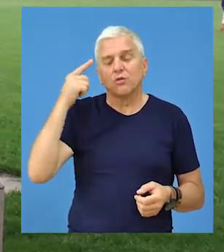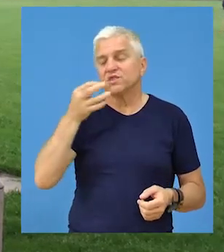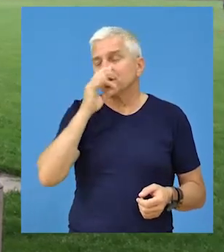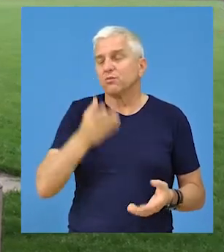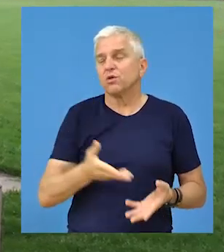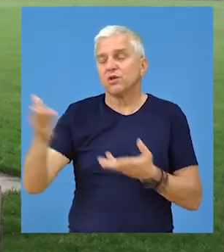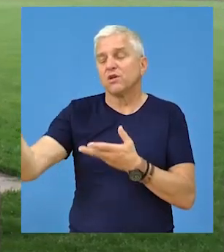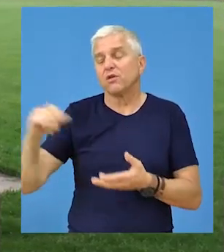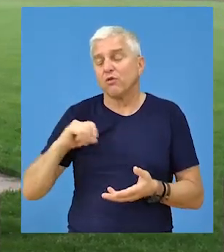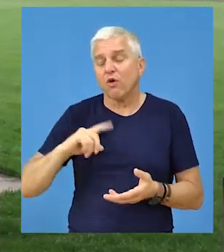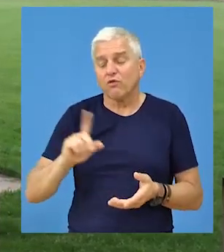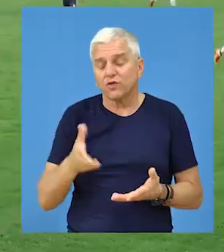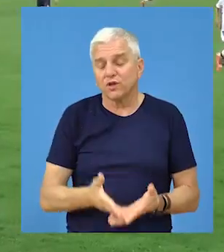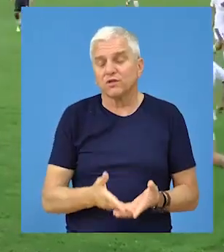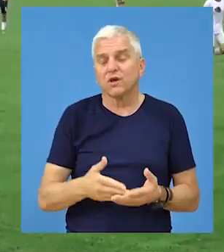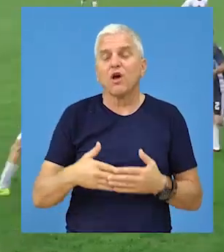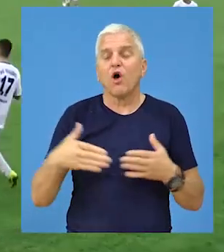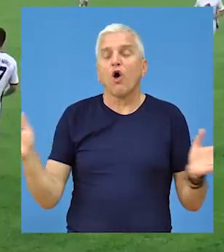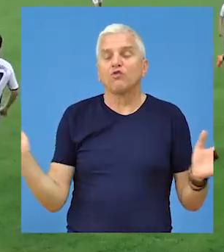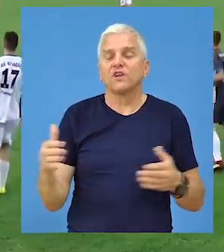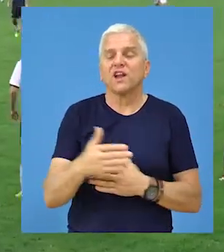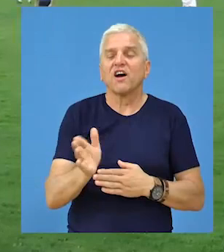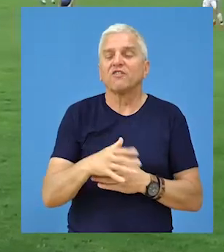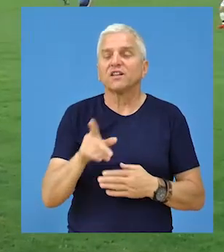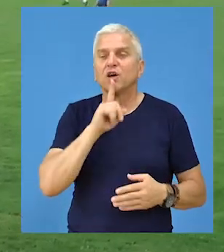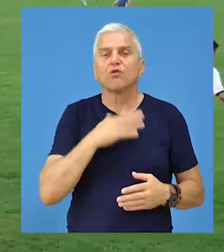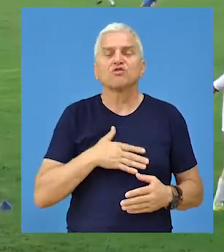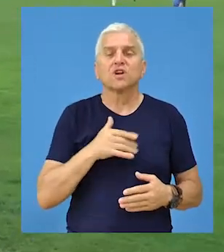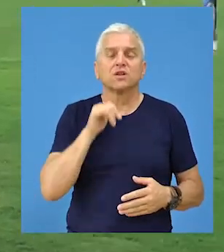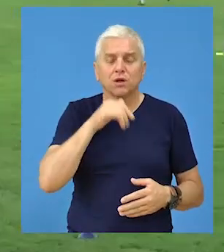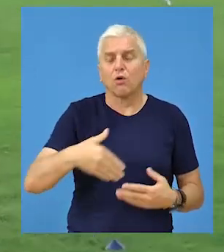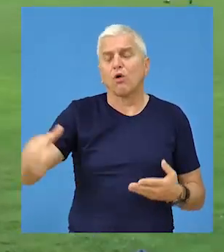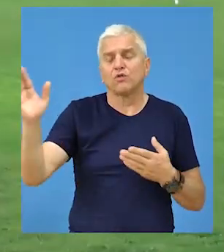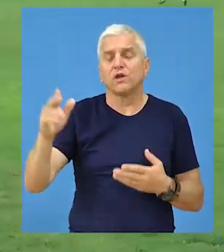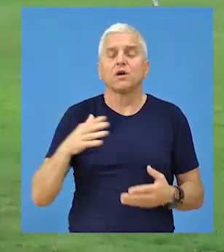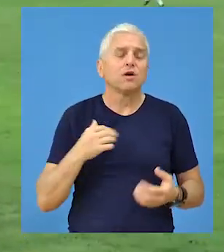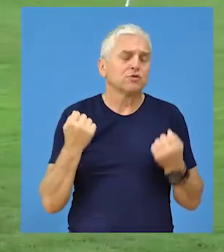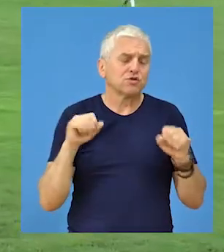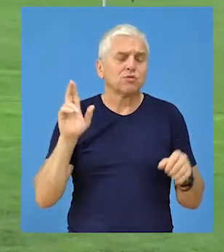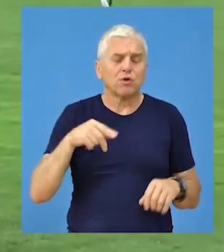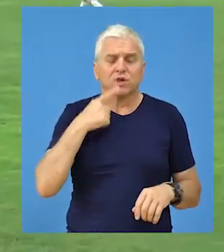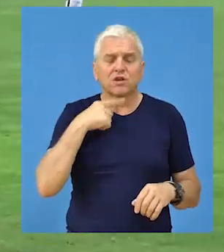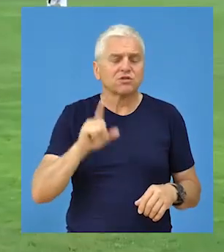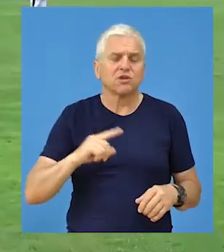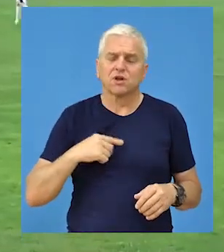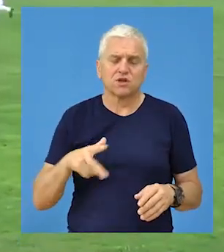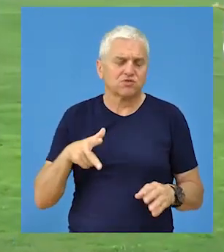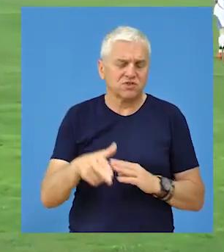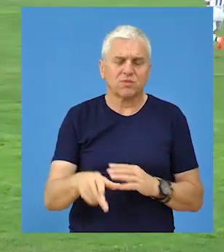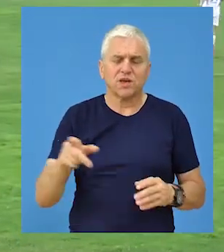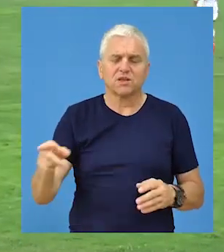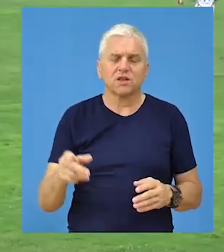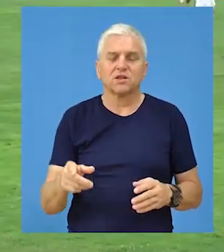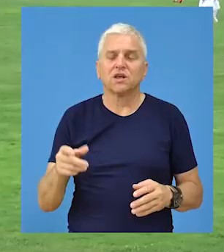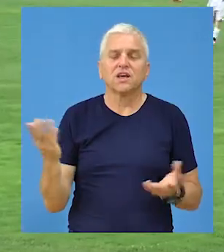ako misli da je negdje bolje nego u Vojvodin, otvarena vrata svim igračima koji žele da odu u slobodu, neka kažu ja nikomu neću